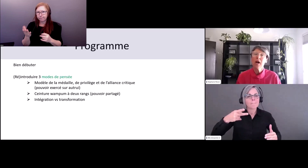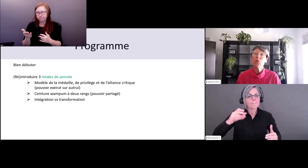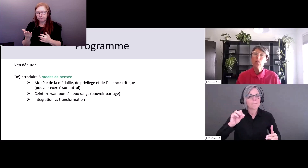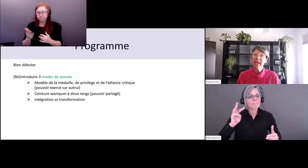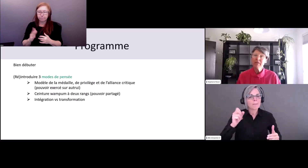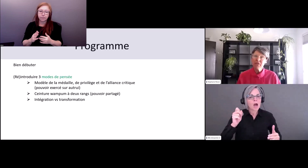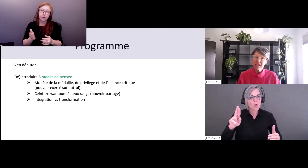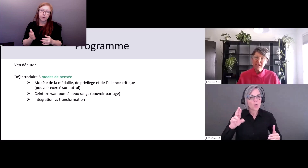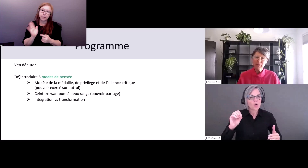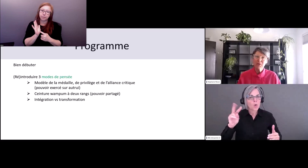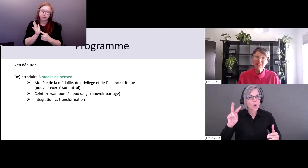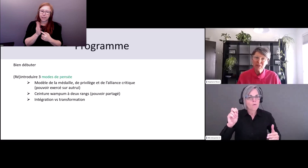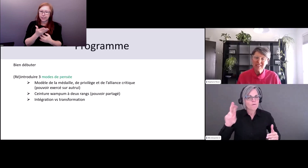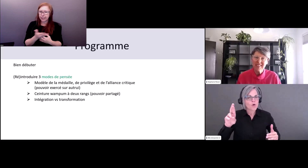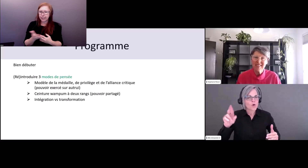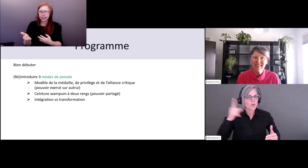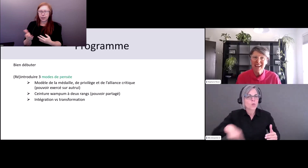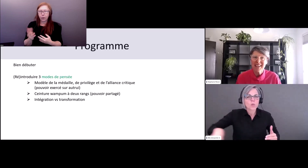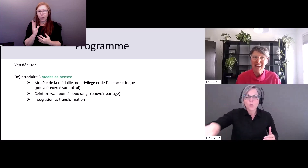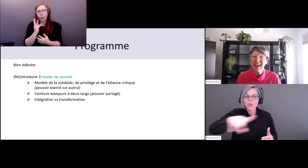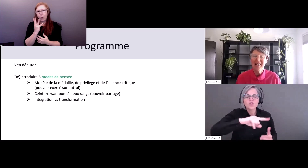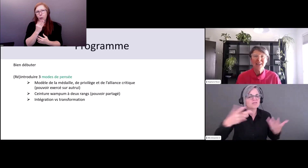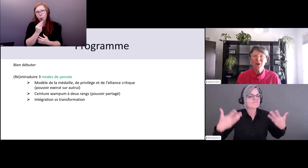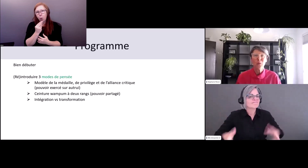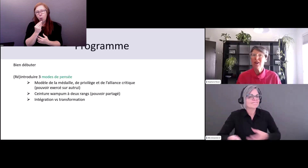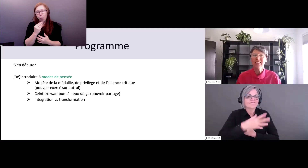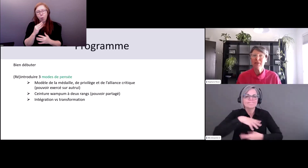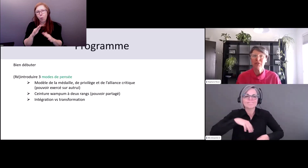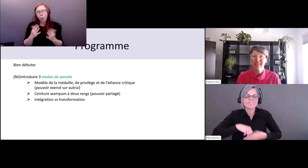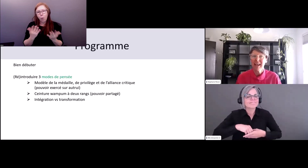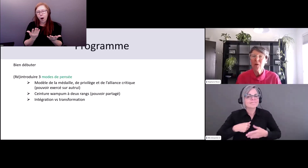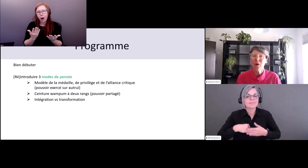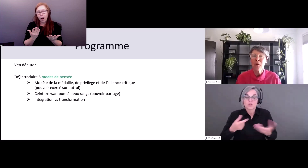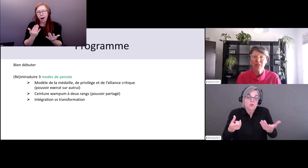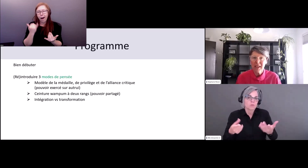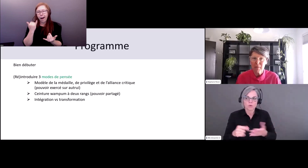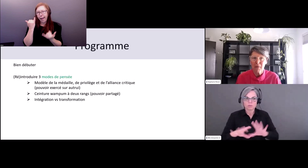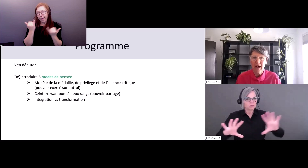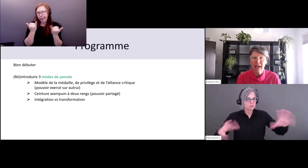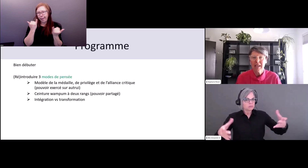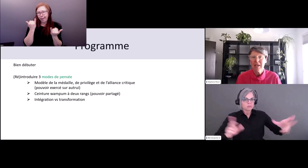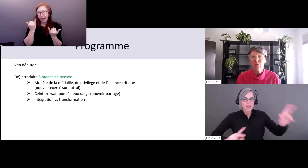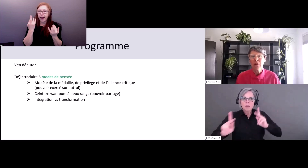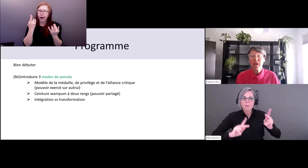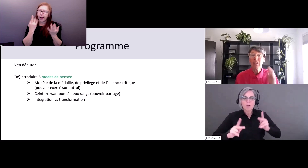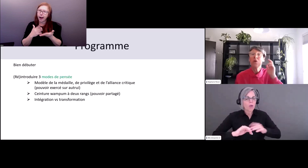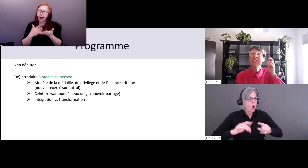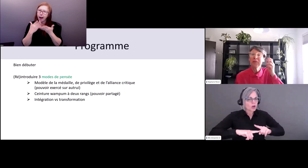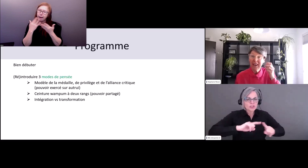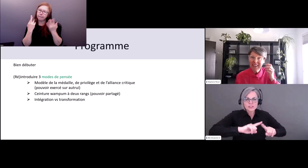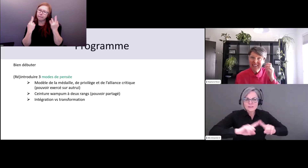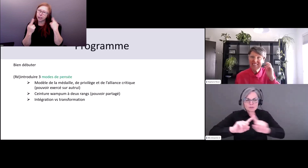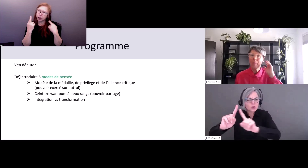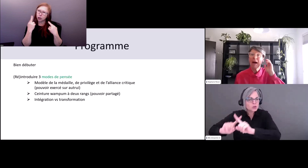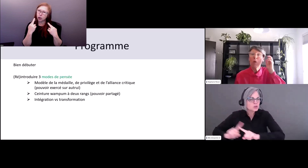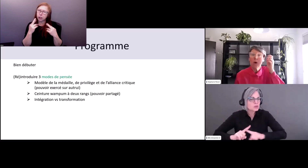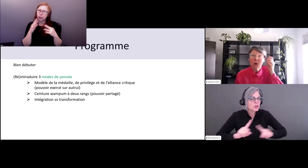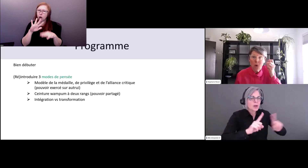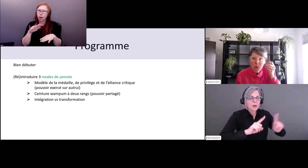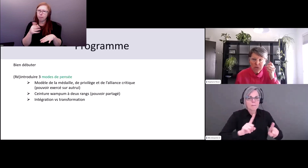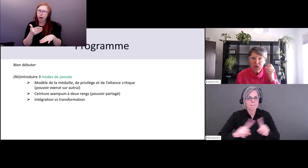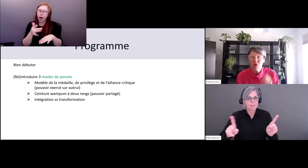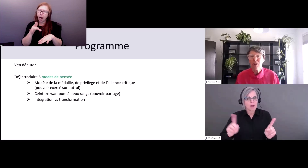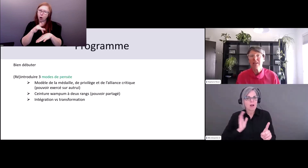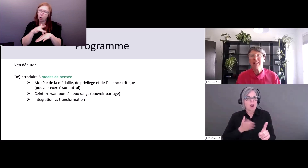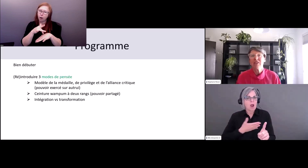'orientation dans lesquelles on a été socialisé. C'est une manière de penser à la différence en société et